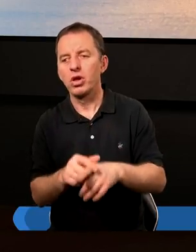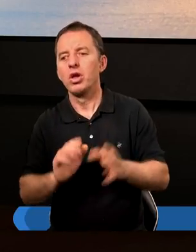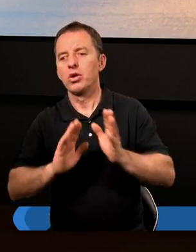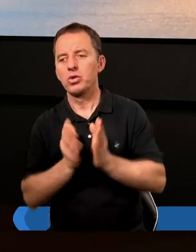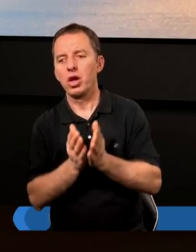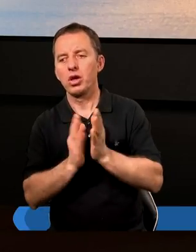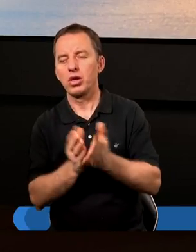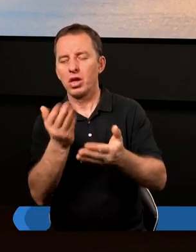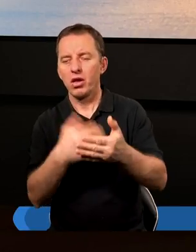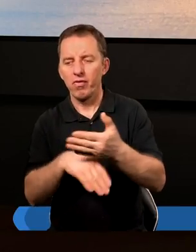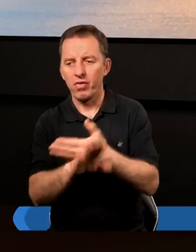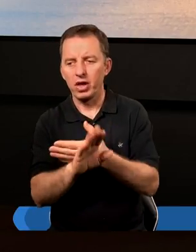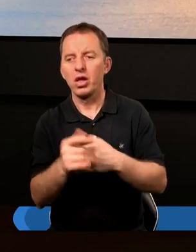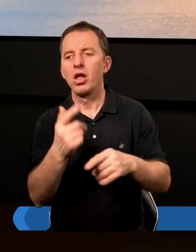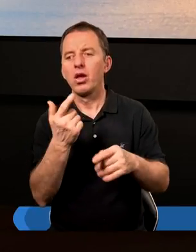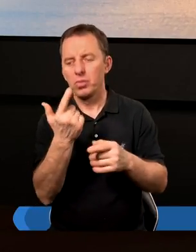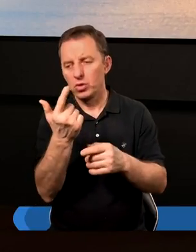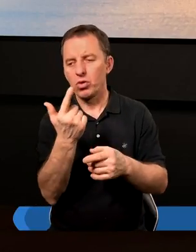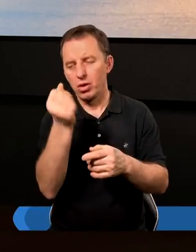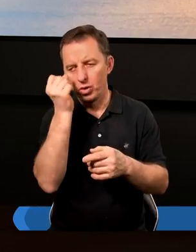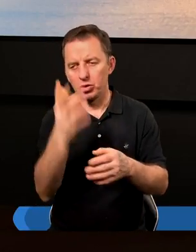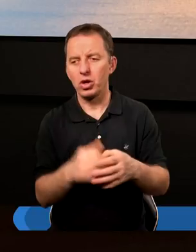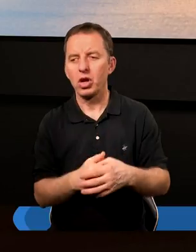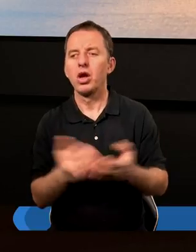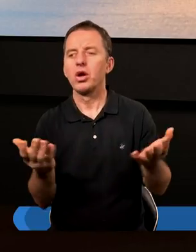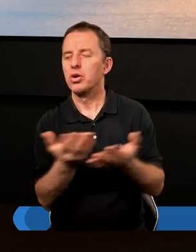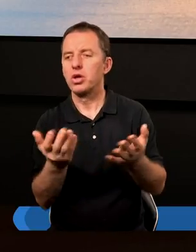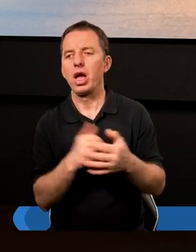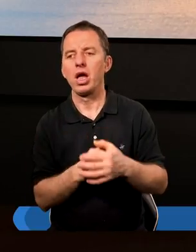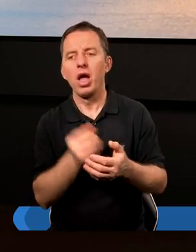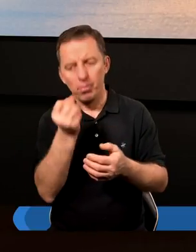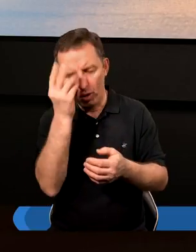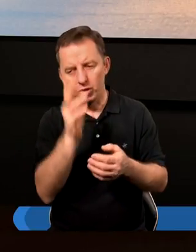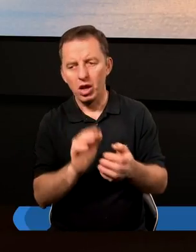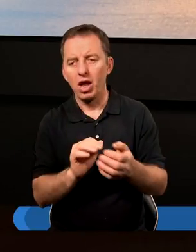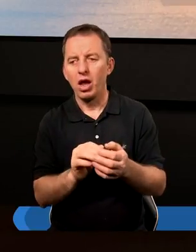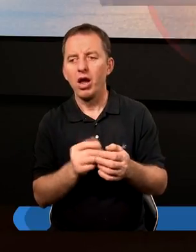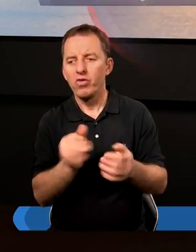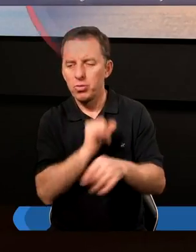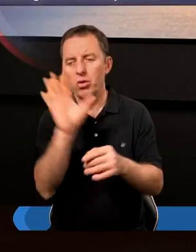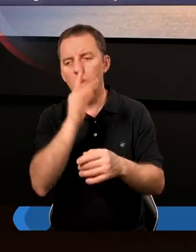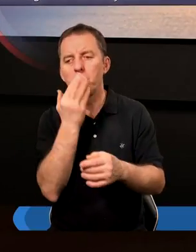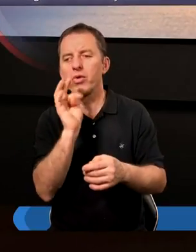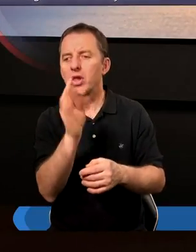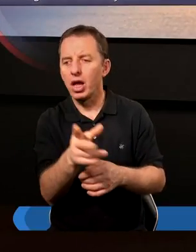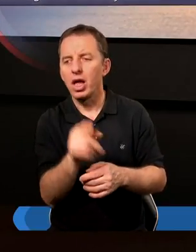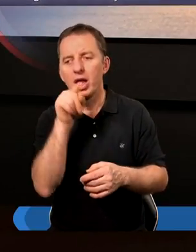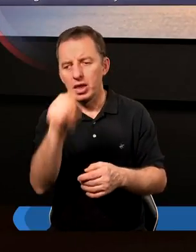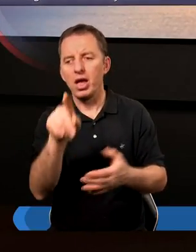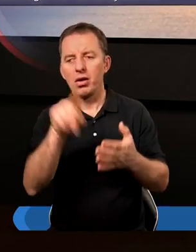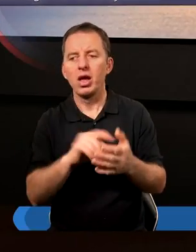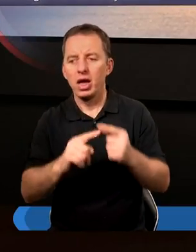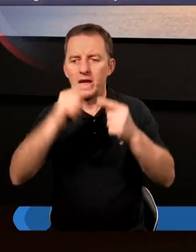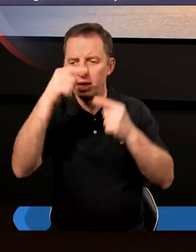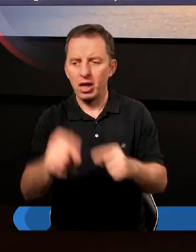Księgi Wyjścia, z II Księgi Mojżeszowej, gdzie Mojżesz w imieniu Pana Boga mówi tak Tym